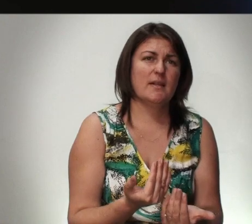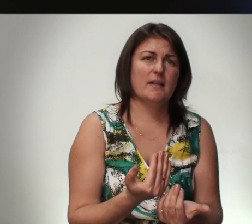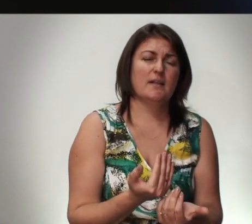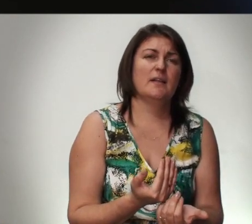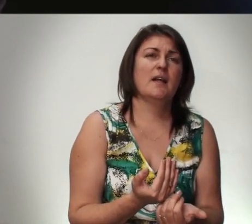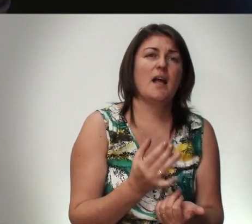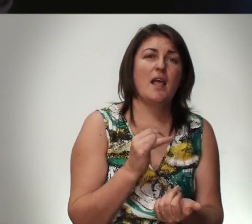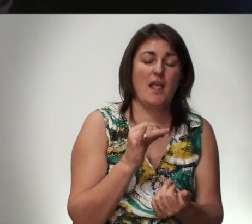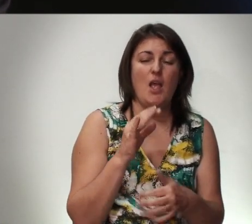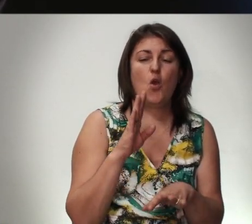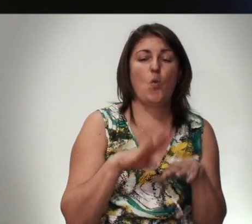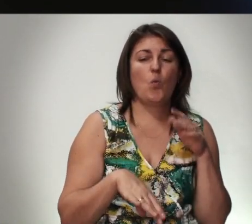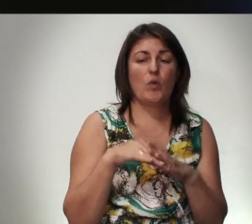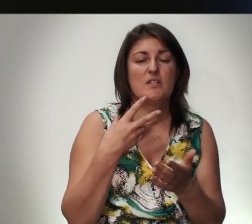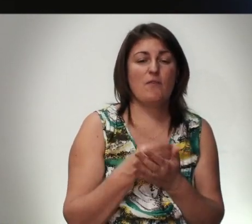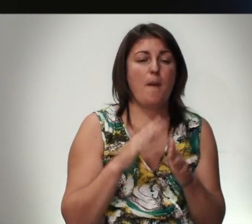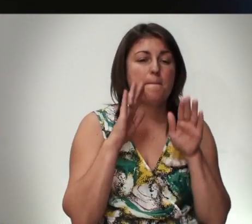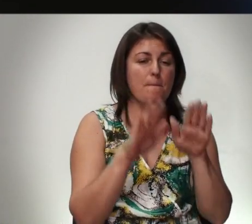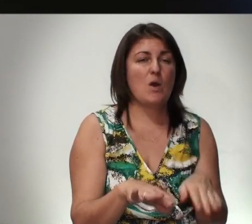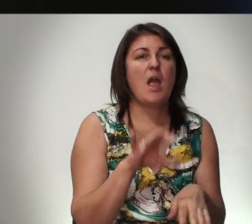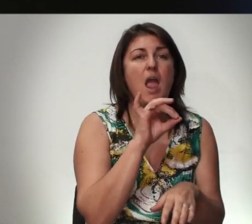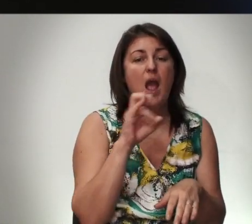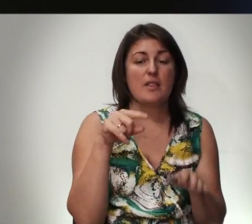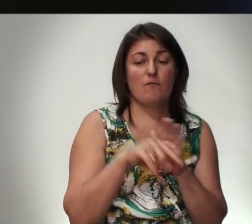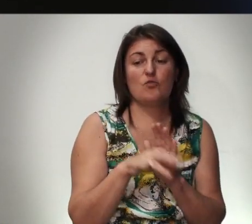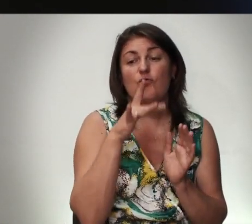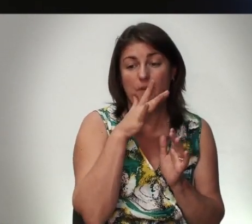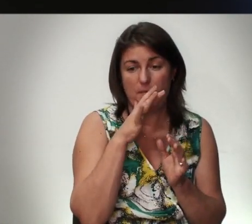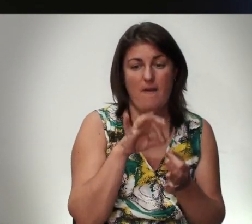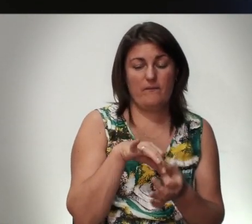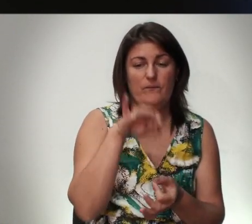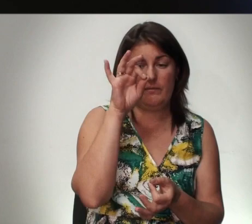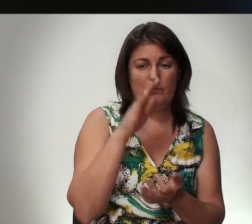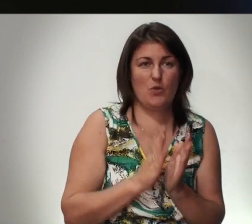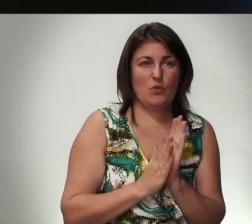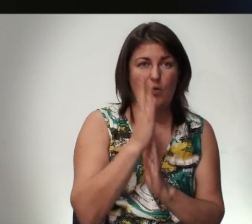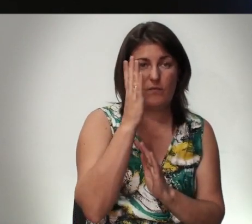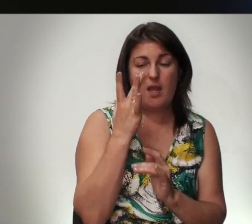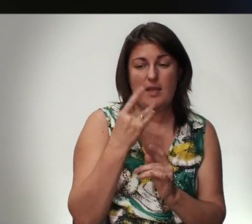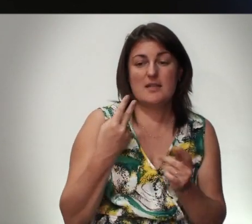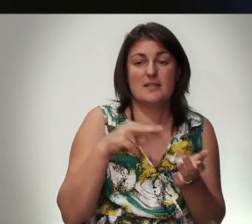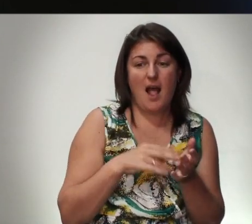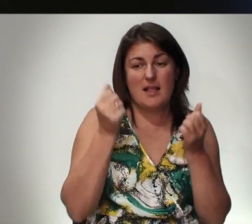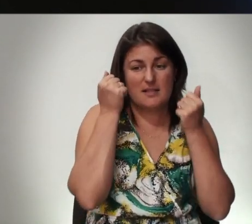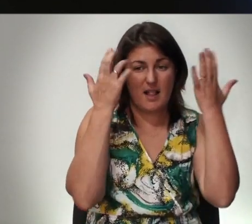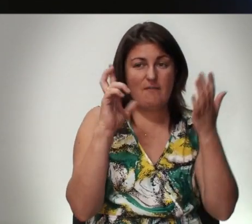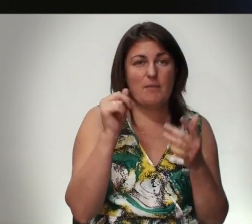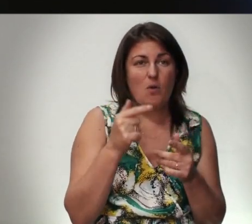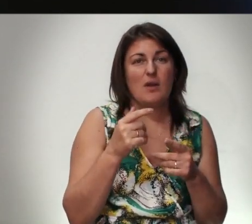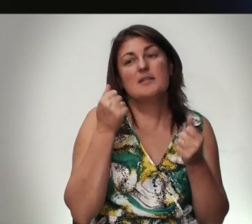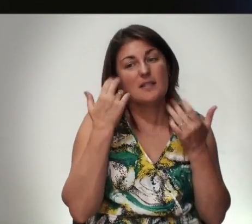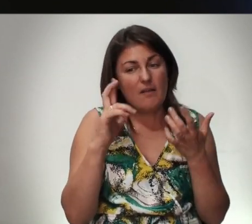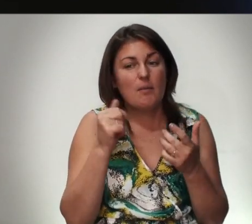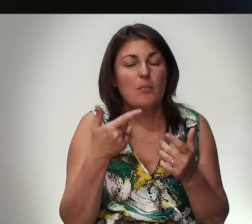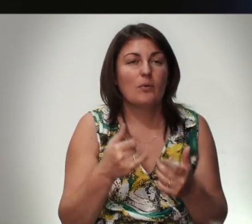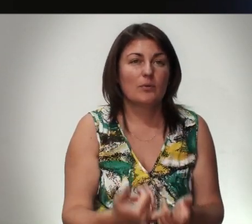И Возложил На нее Руки И Она В тот Час Выпрямилась И Стала Славить Бога Слава